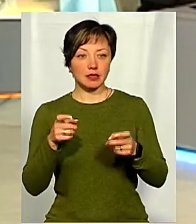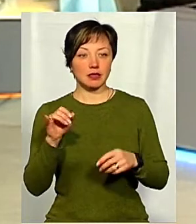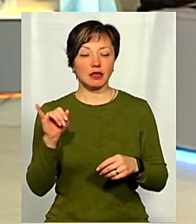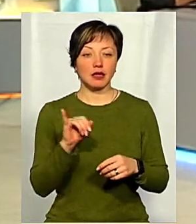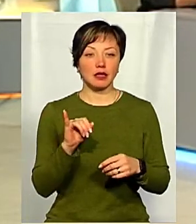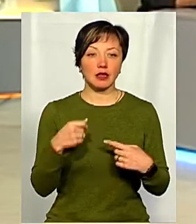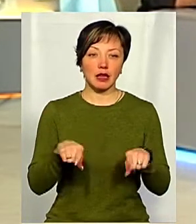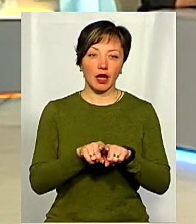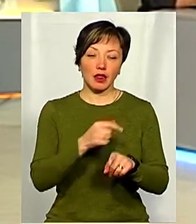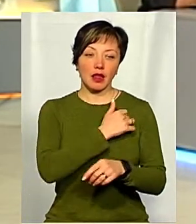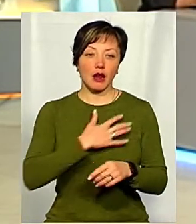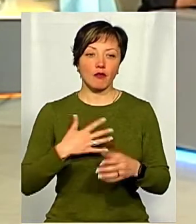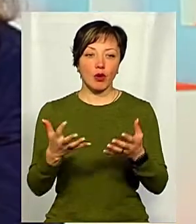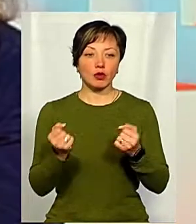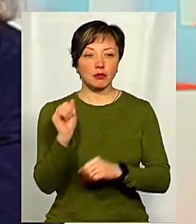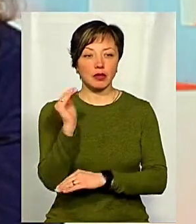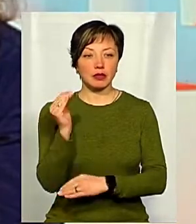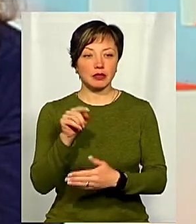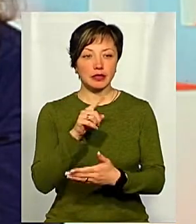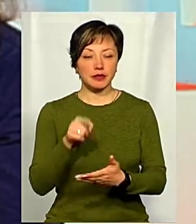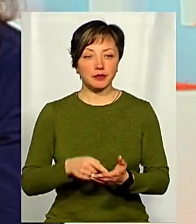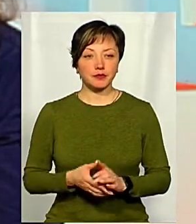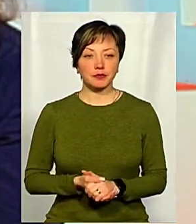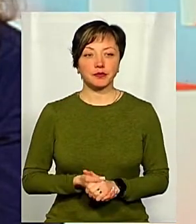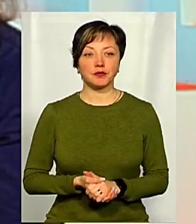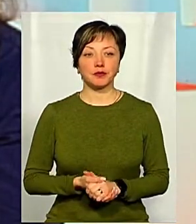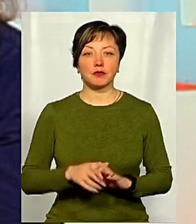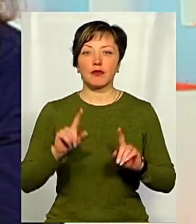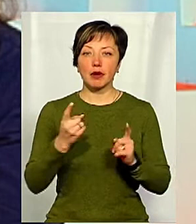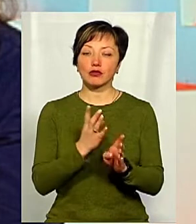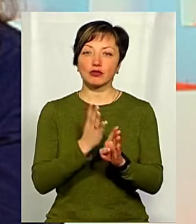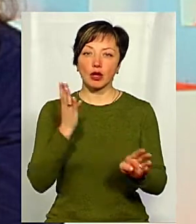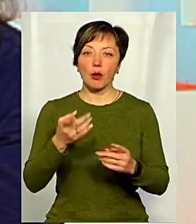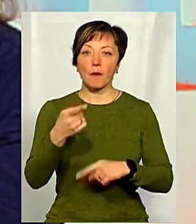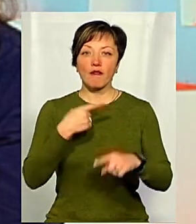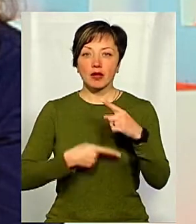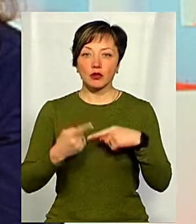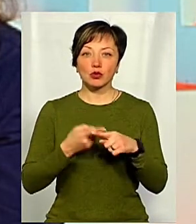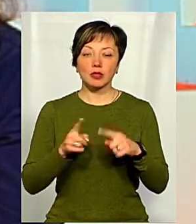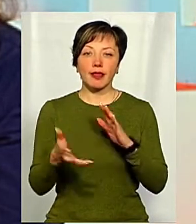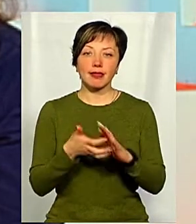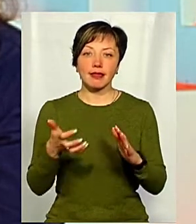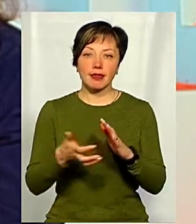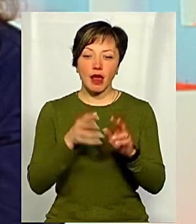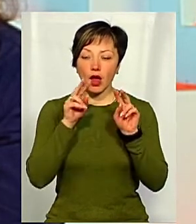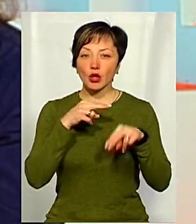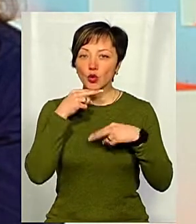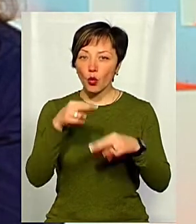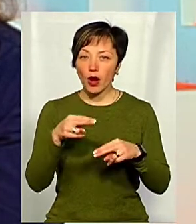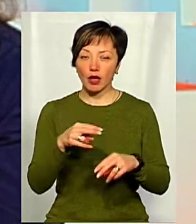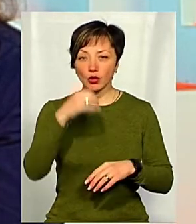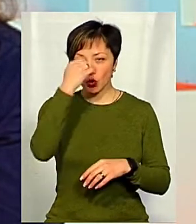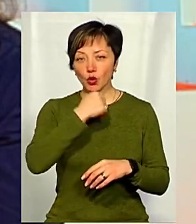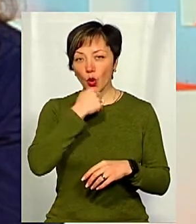такі травми отримала дитина? В першу чергу, я знову ж повертаюся до того, що це недогляд дорослих. Будь-яка